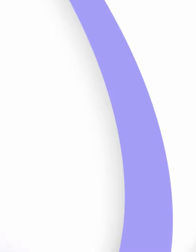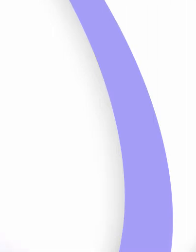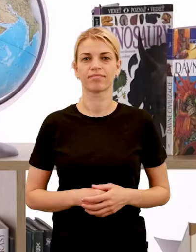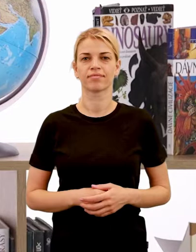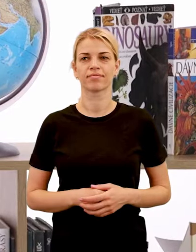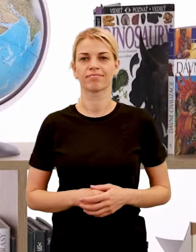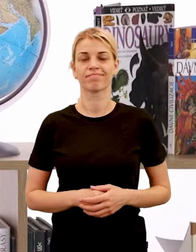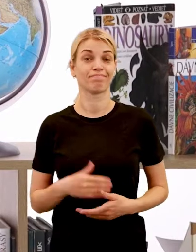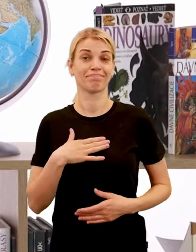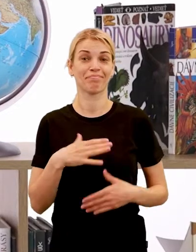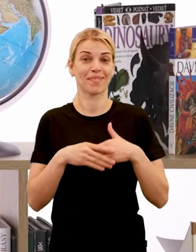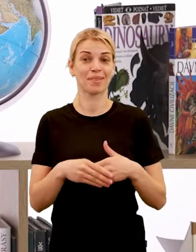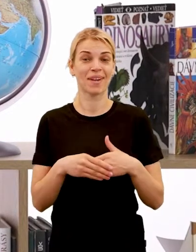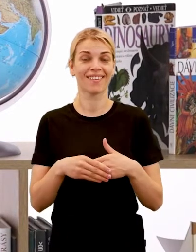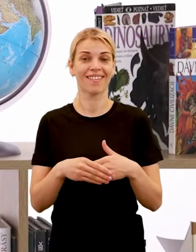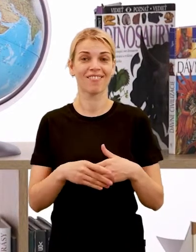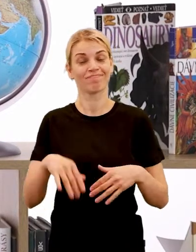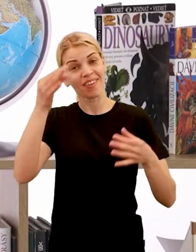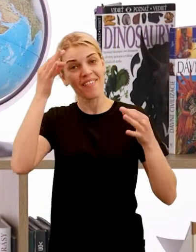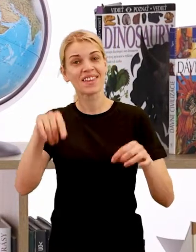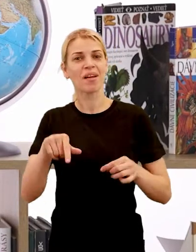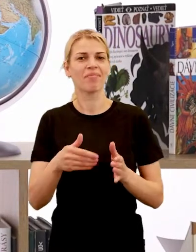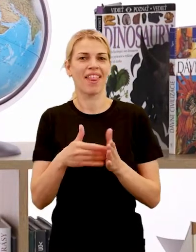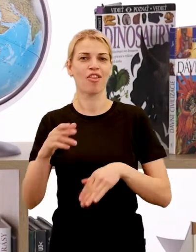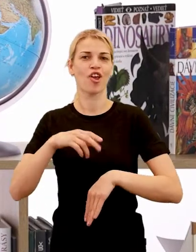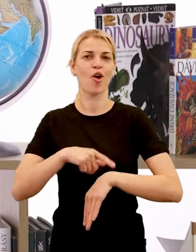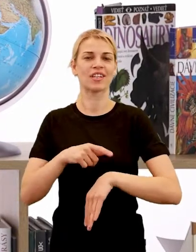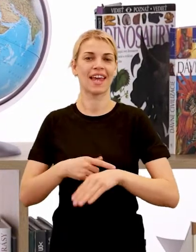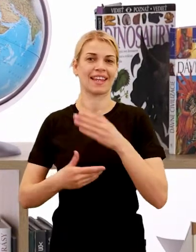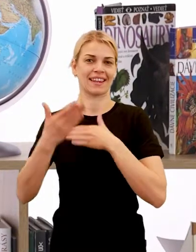Ďakujem za pozornosť.